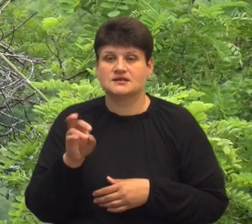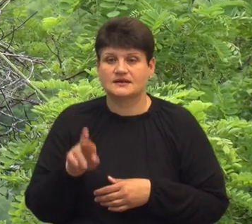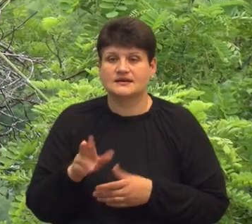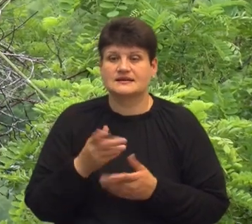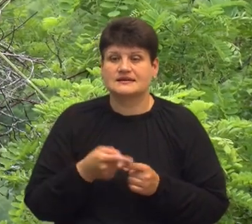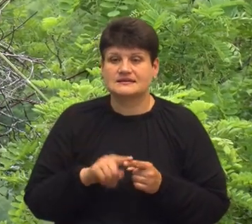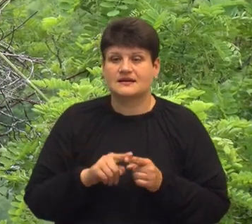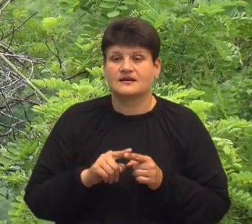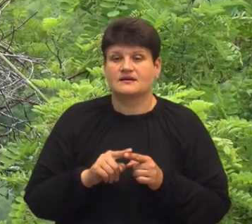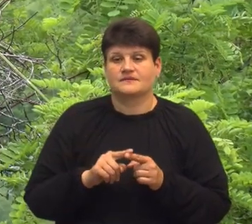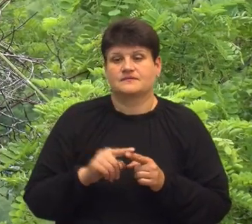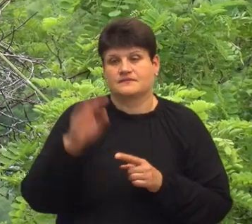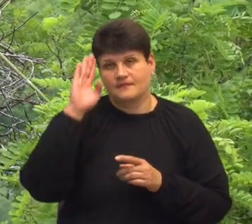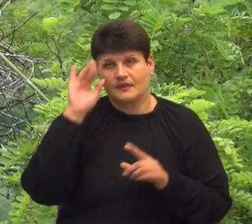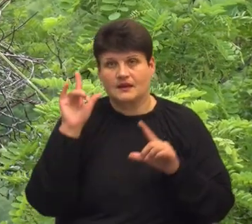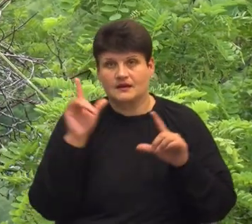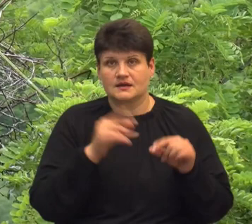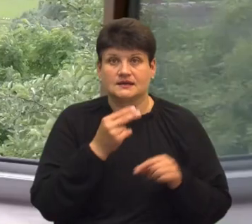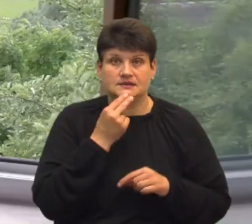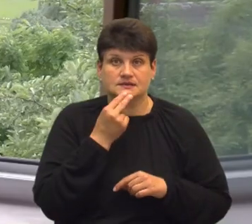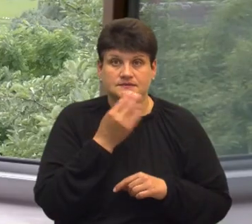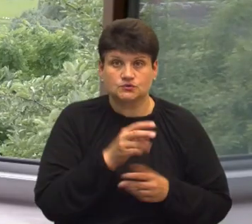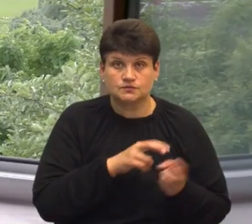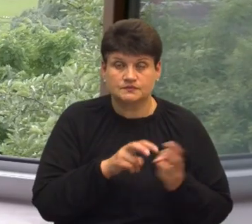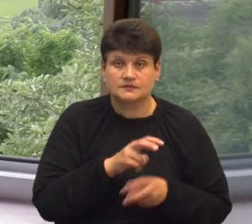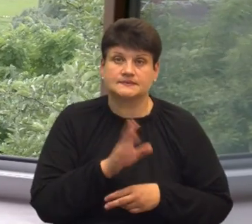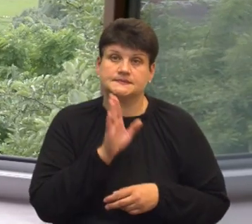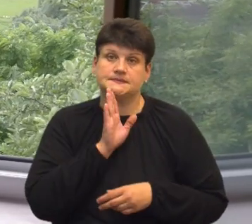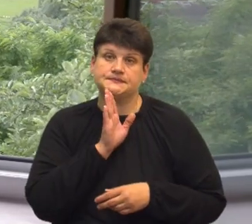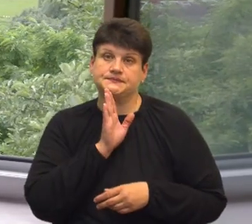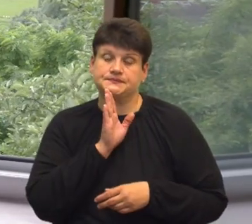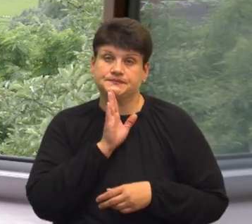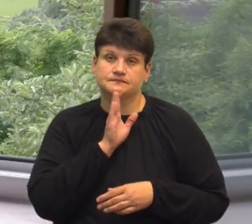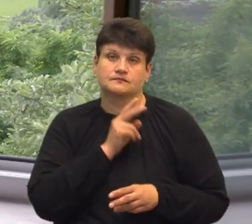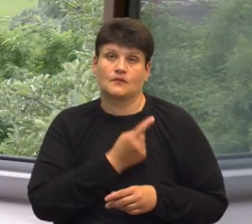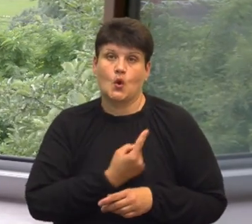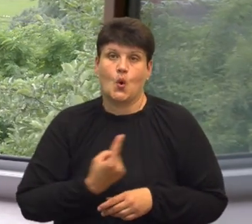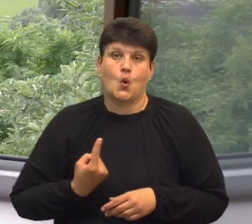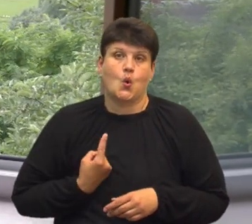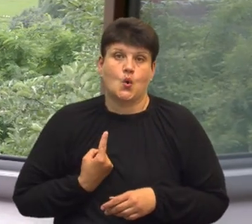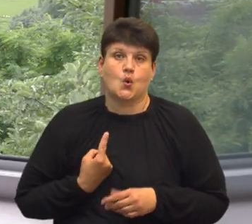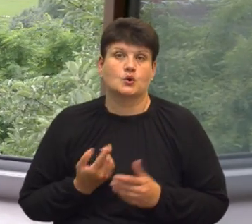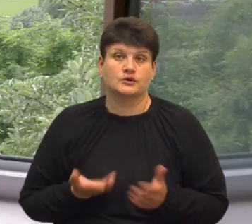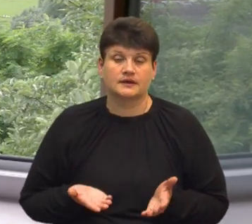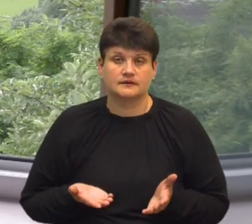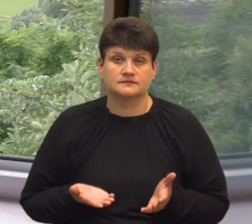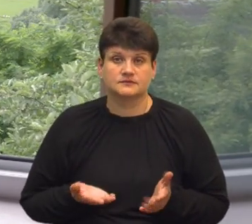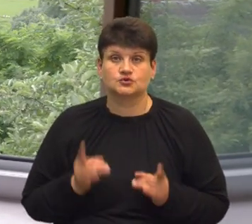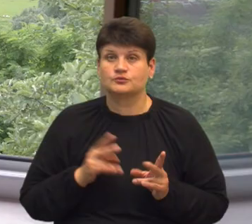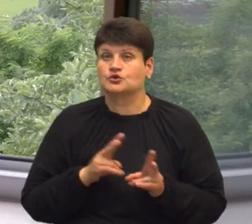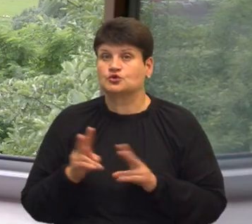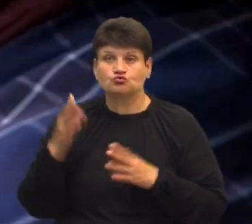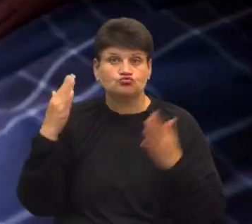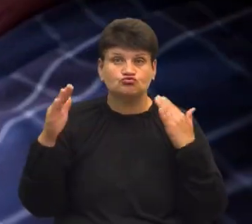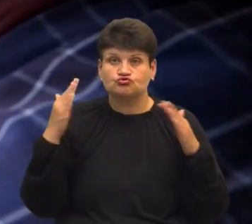полетів, напевно, поїжджу, а саниця їх охороняє. Щоб ніхто з чужих